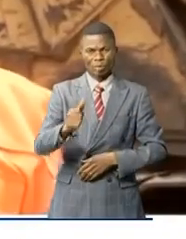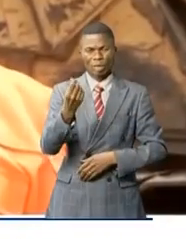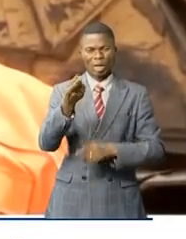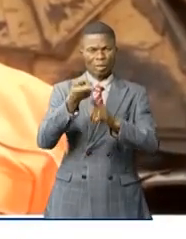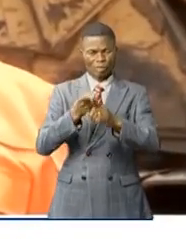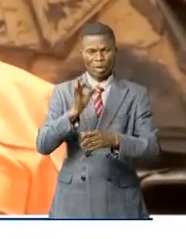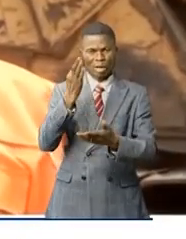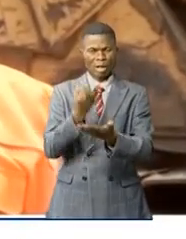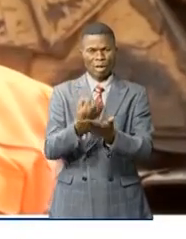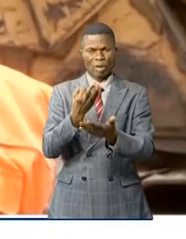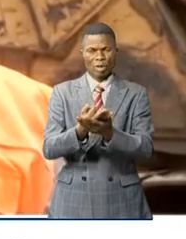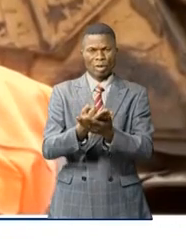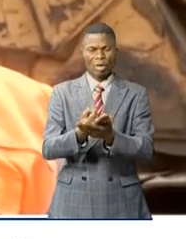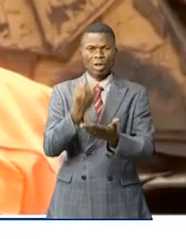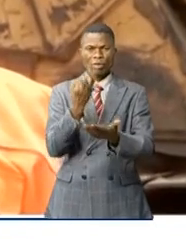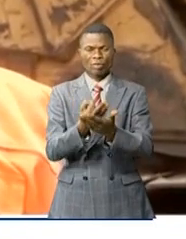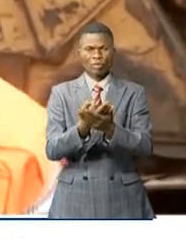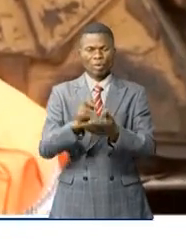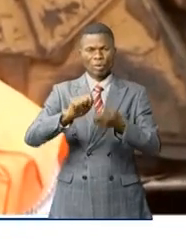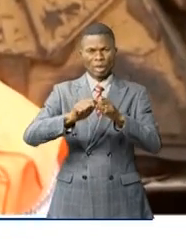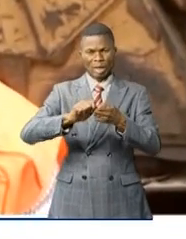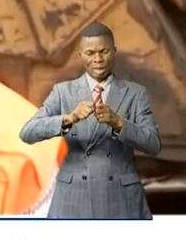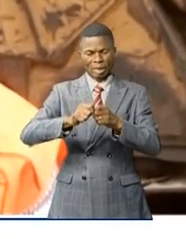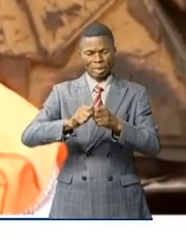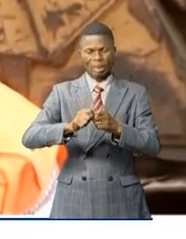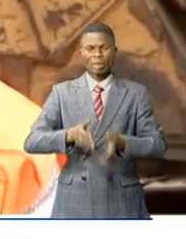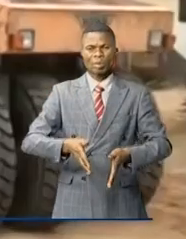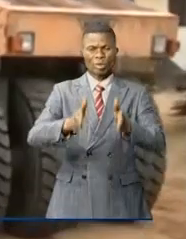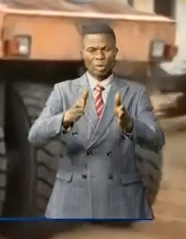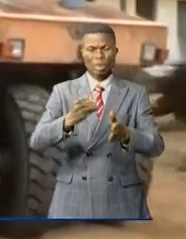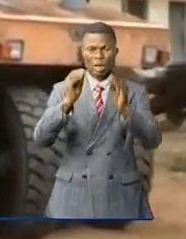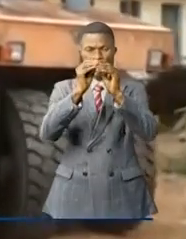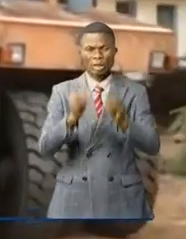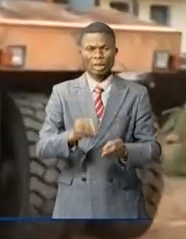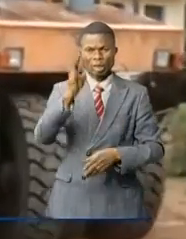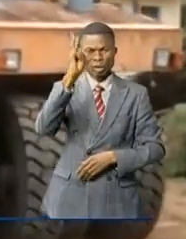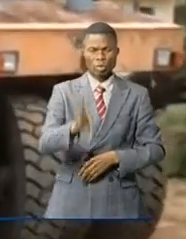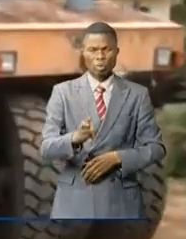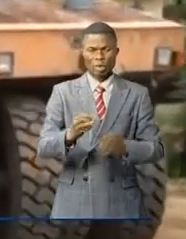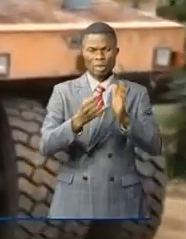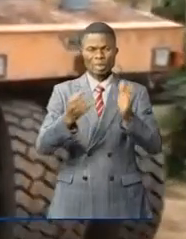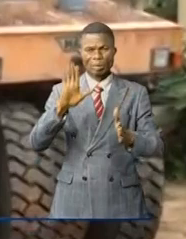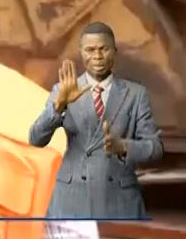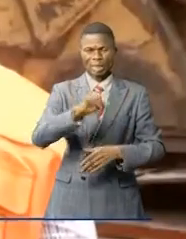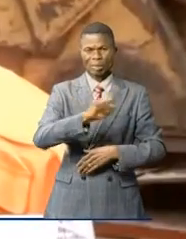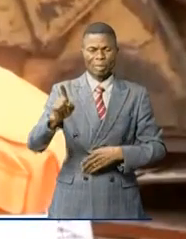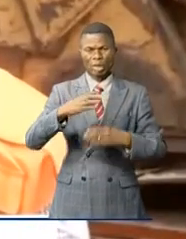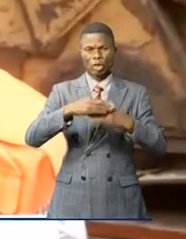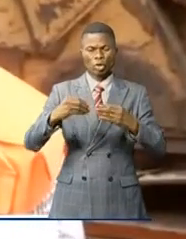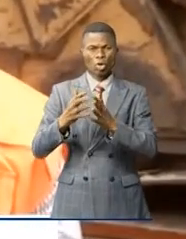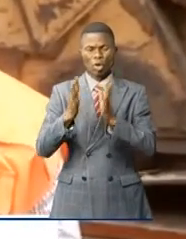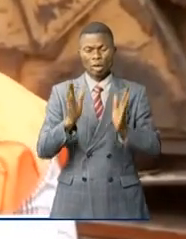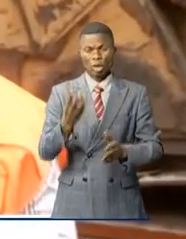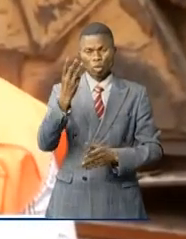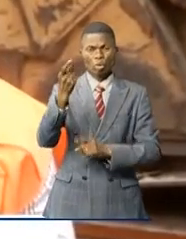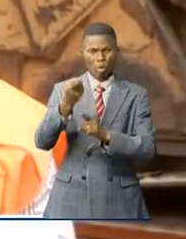du FONER, le fonds d'entretien routier. Le montant prévu,'est 375 000 dollars. Je pense que dans trois mois,